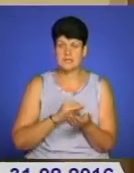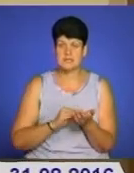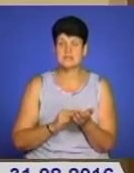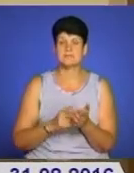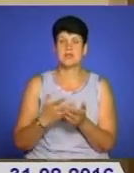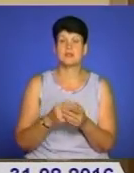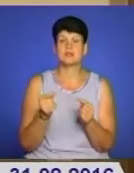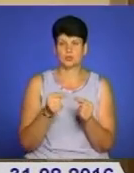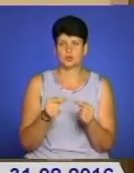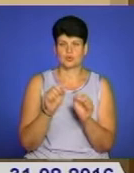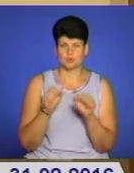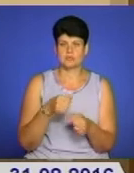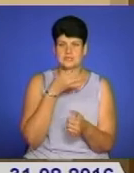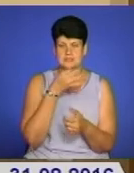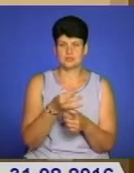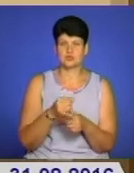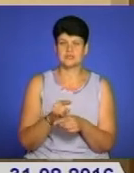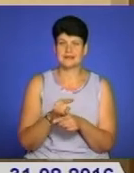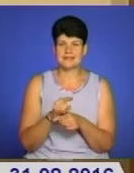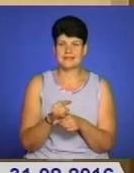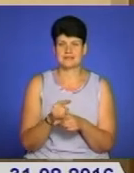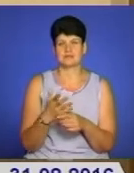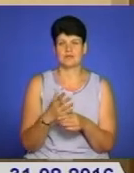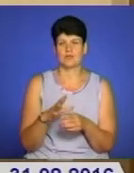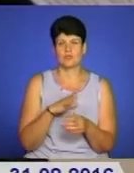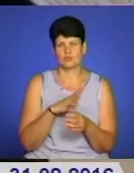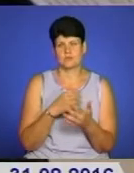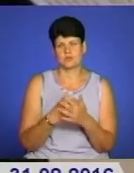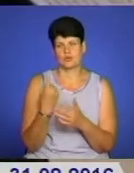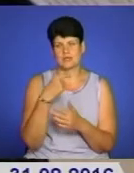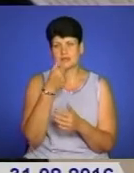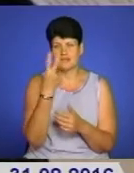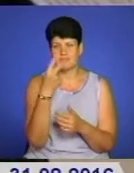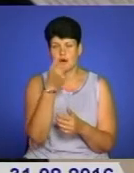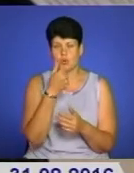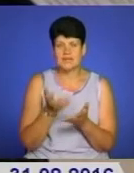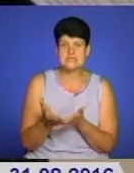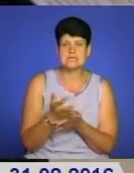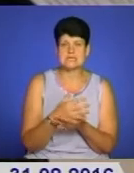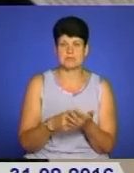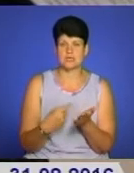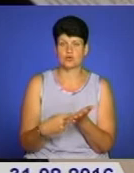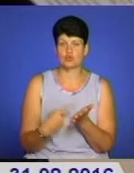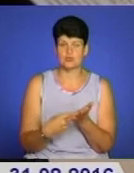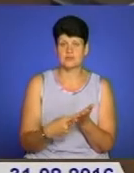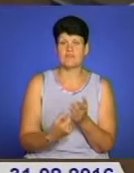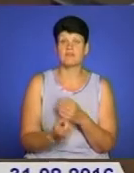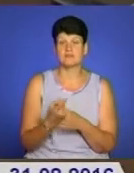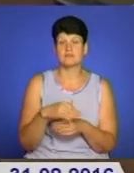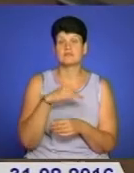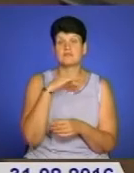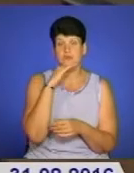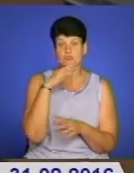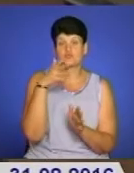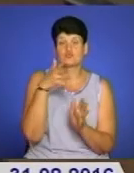упевненістю можна сказати, що шахрайська схема працювала від року до двох. Зібраних за цей проміжок часу доказів виявилося достатньо, аби